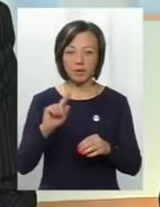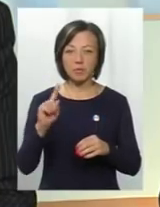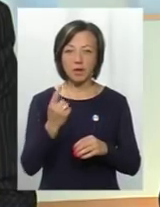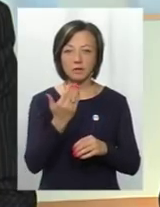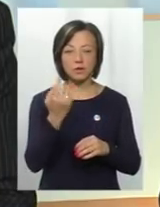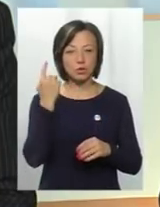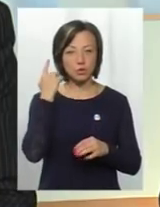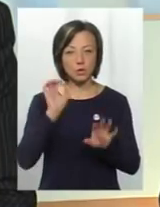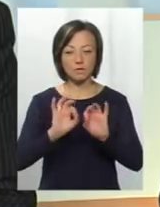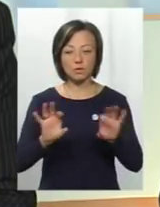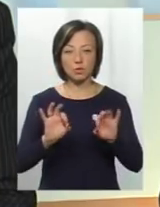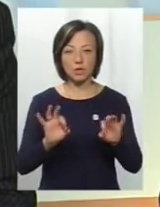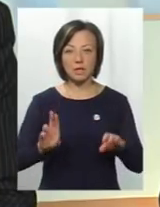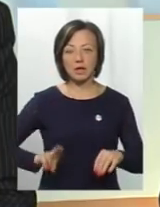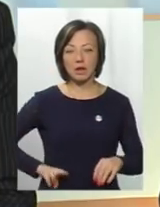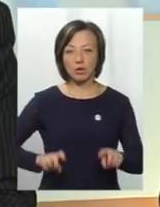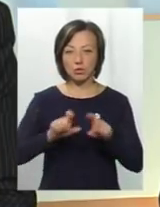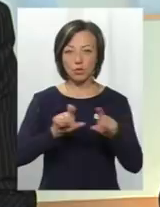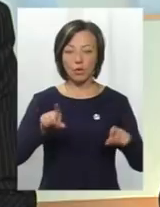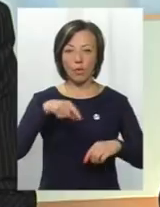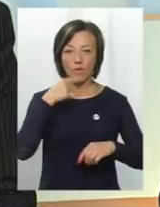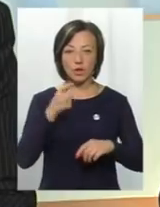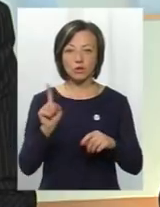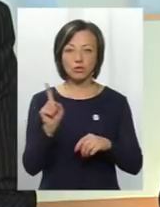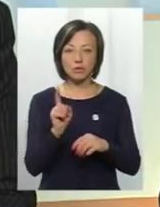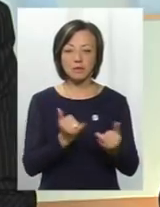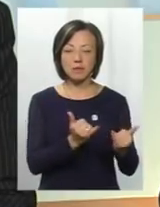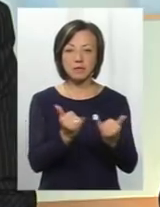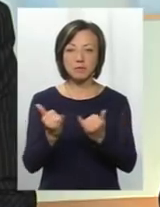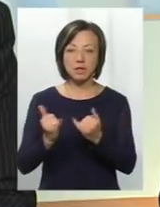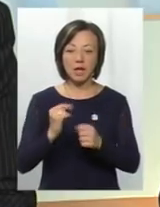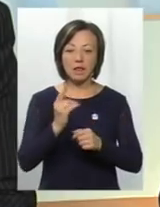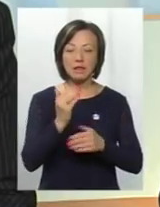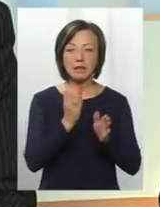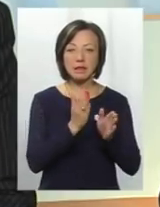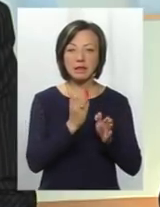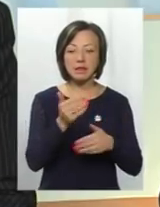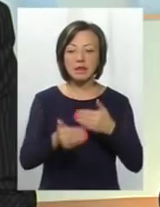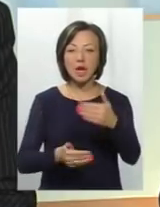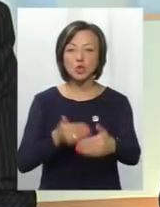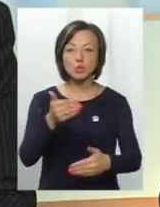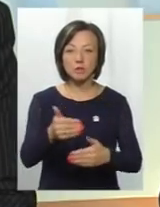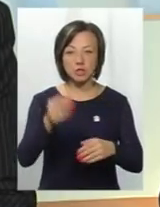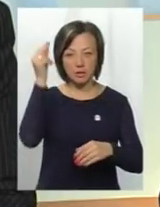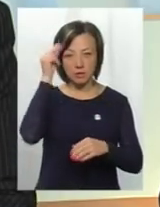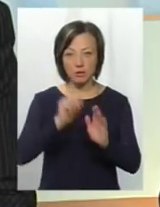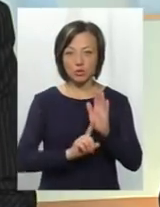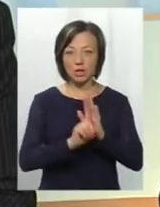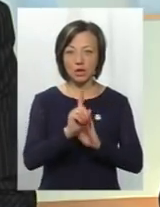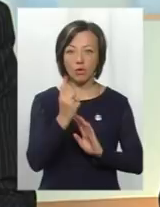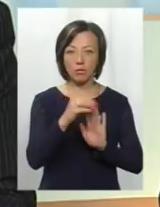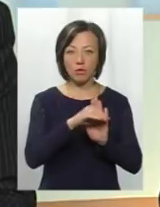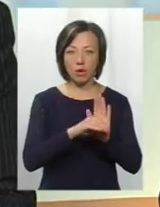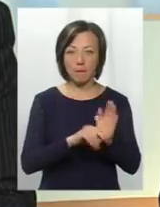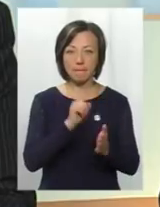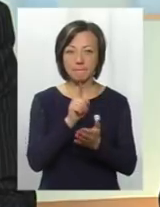чули в сюжеті, де говорила директор школи, для того, щоб забезпечити наступність навчання, діти, які почали навчання за однією програмою, вони